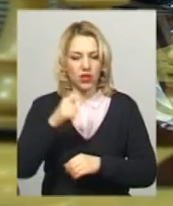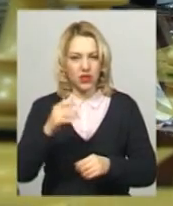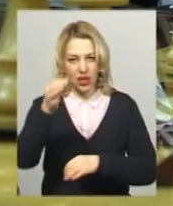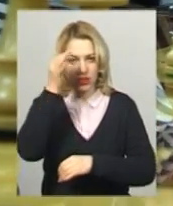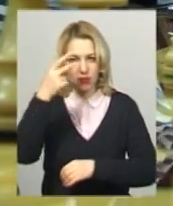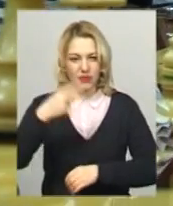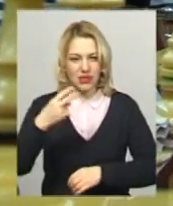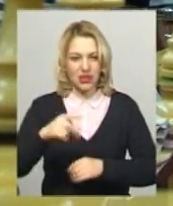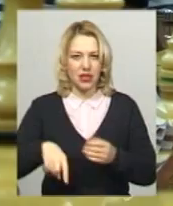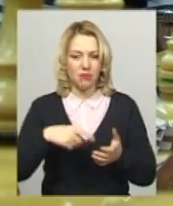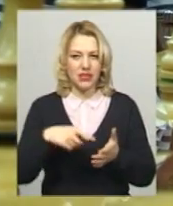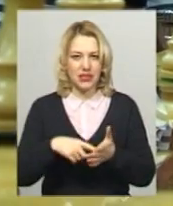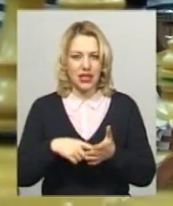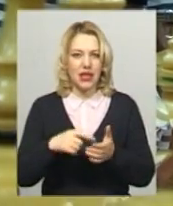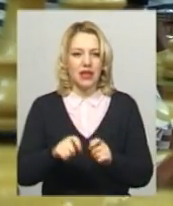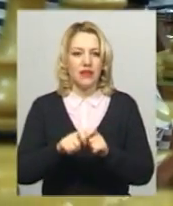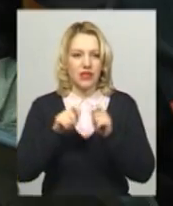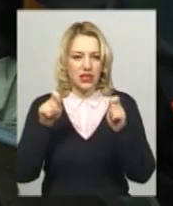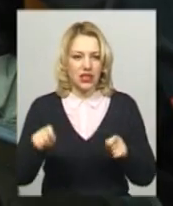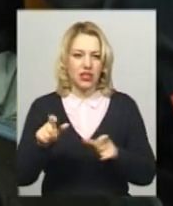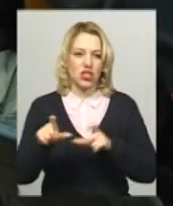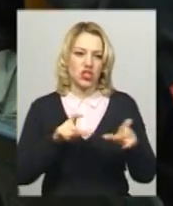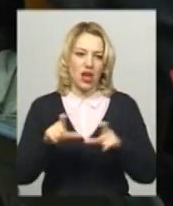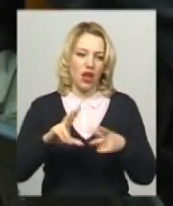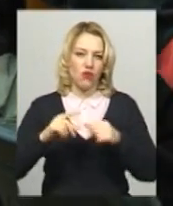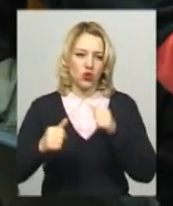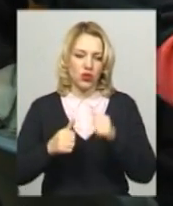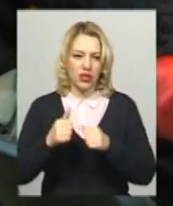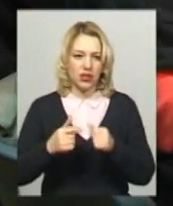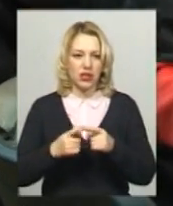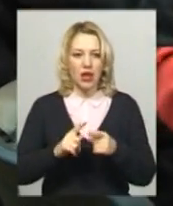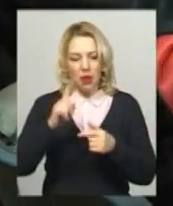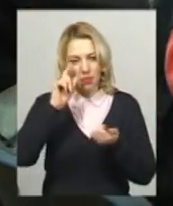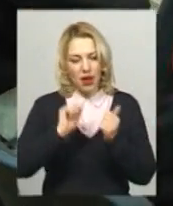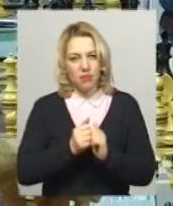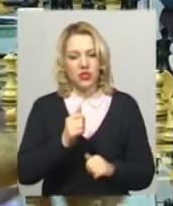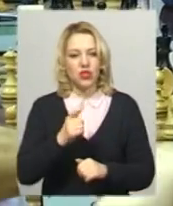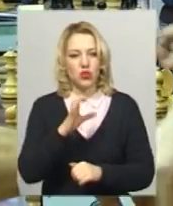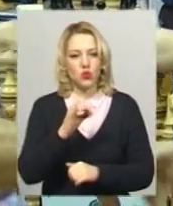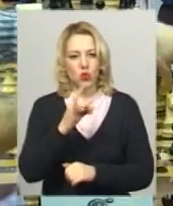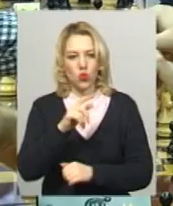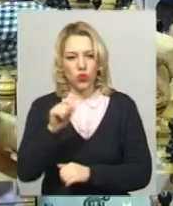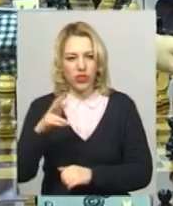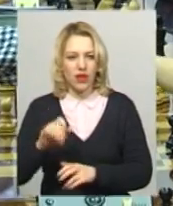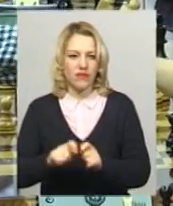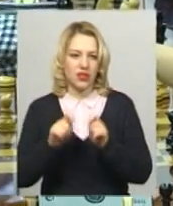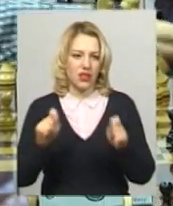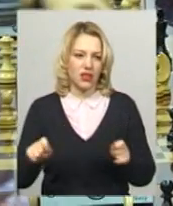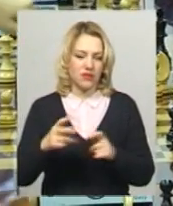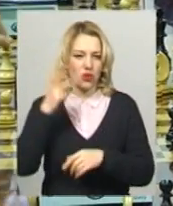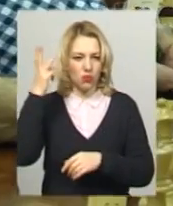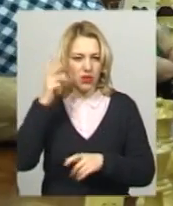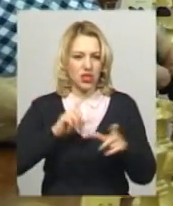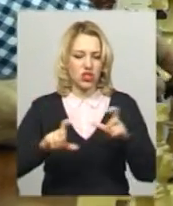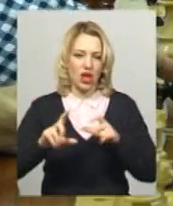-й відкритий міський шаховий турнір «Меморіал пам'яті Анатолія Сургунда» відкрився у Хмельницькому шаховому клубі 1